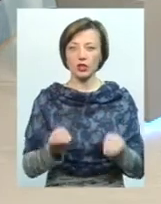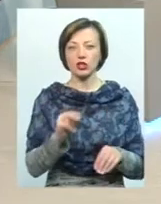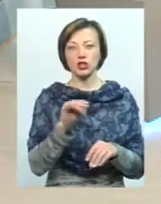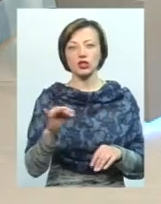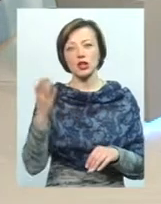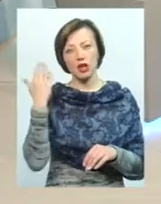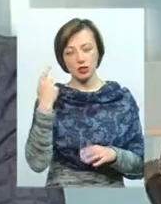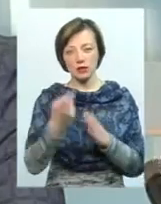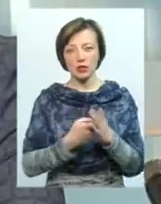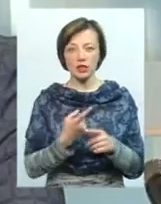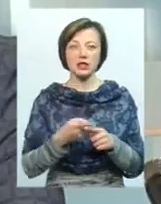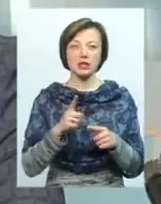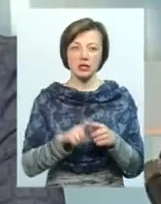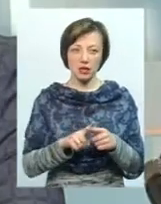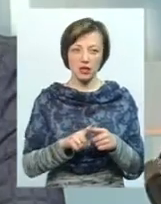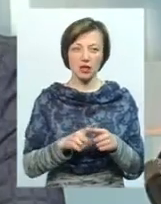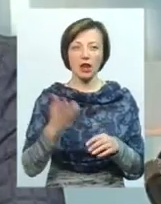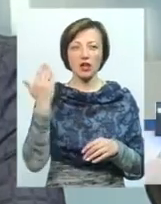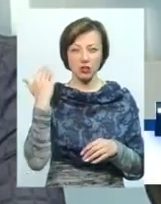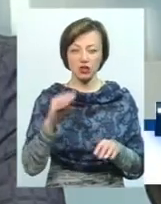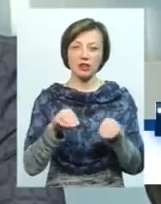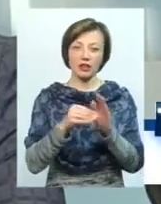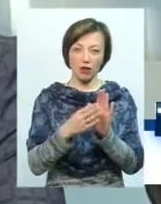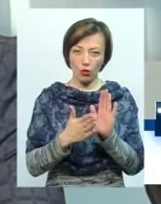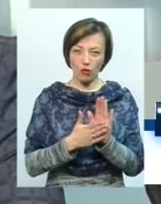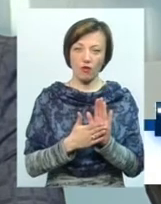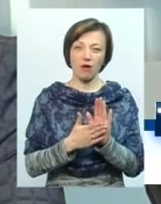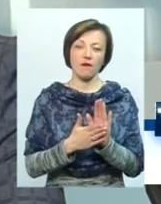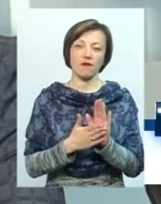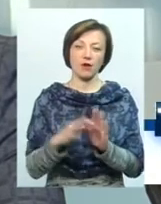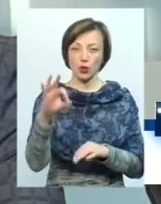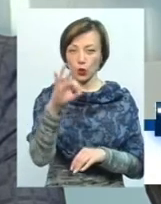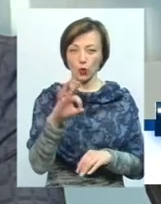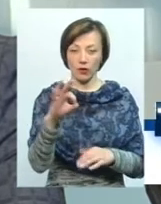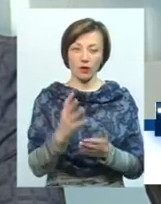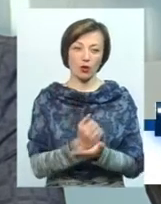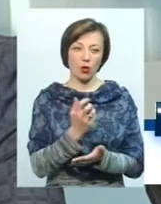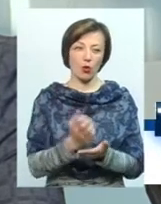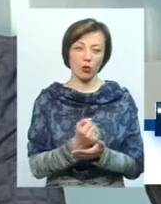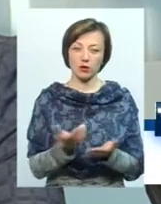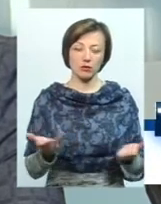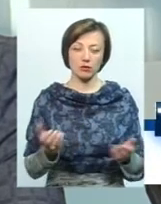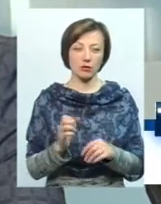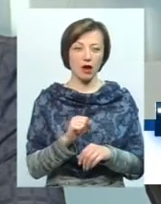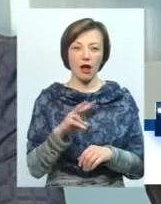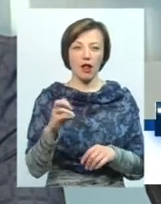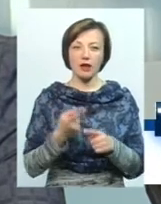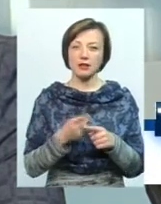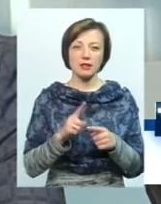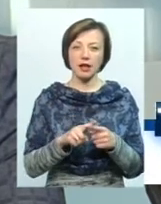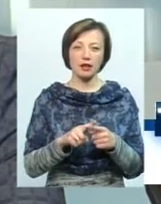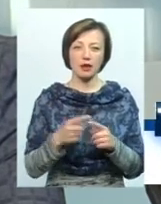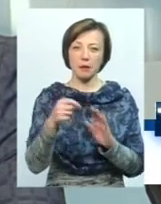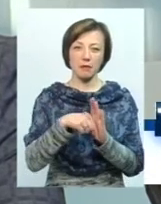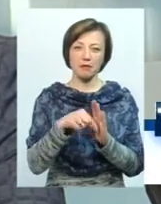чи це було відомо раніше. Звичайно, він і раніше декларував нульові доходи, але це не є предметом